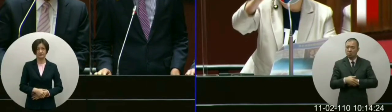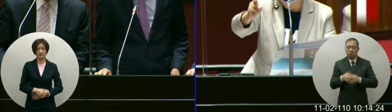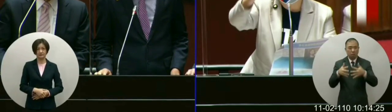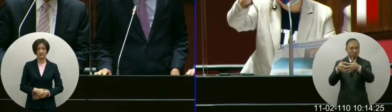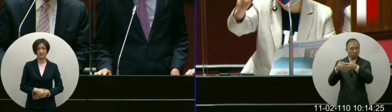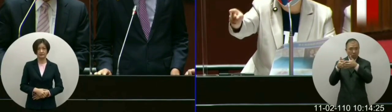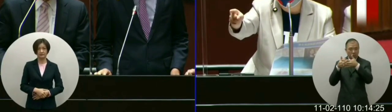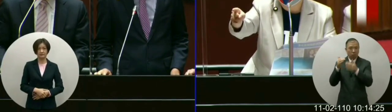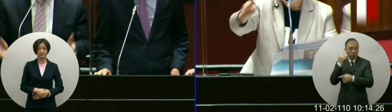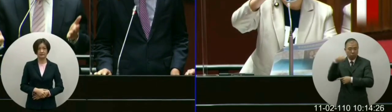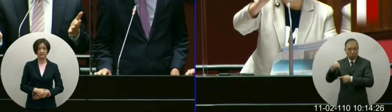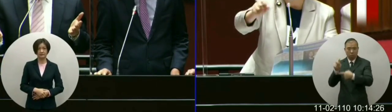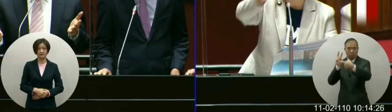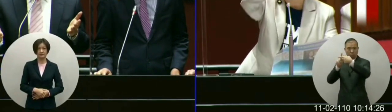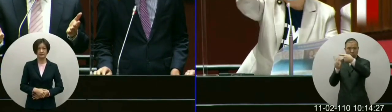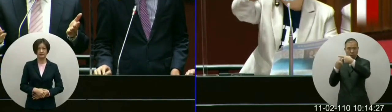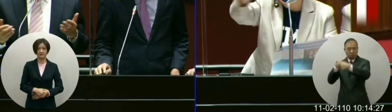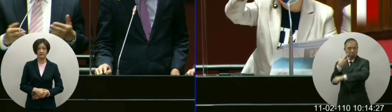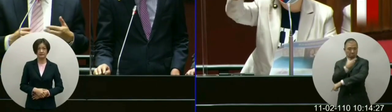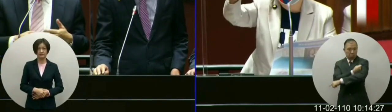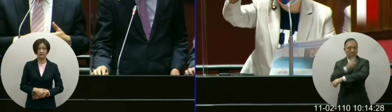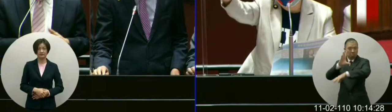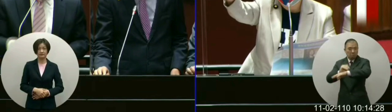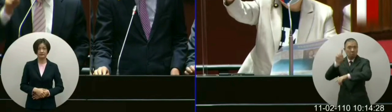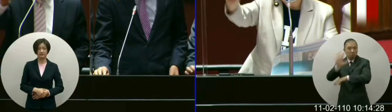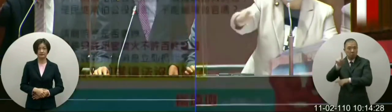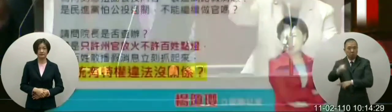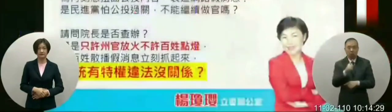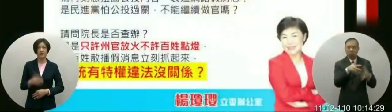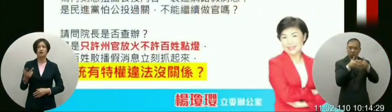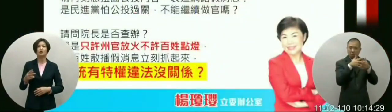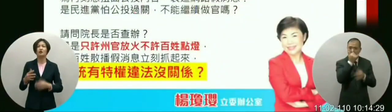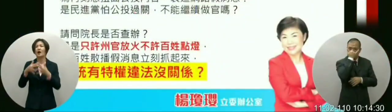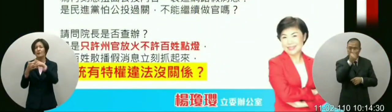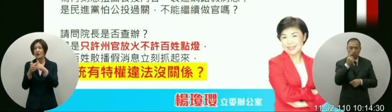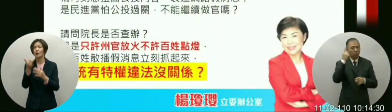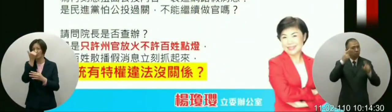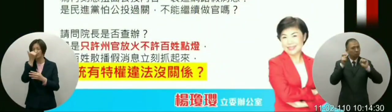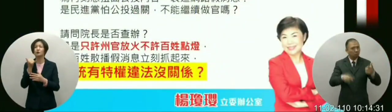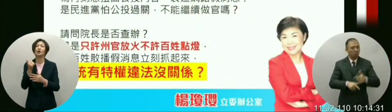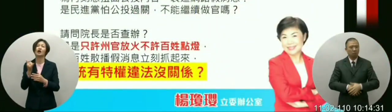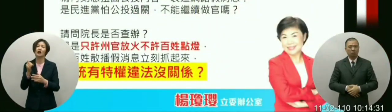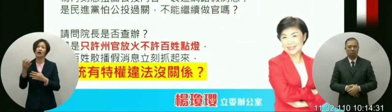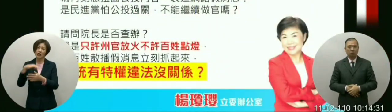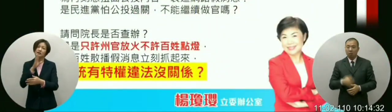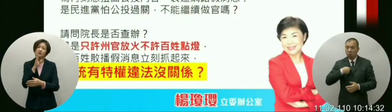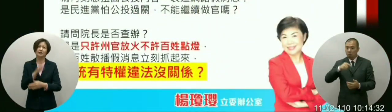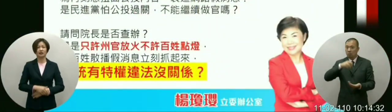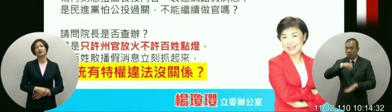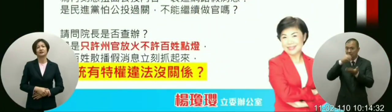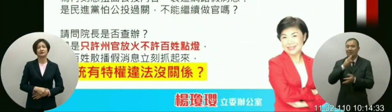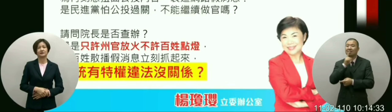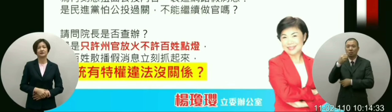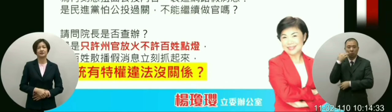有含莱克多巴胺的猪肉而不是等号美猪我们所本的是有含莱克多